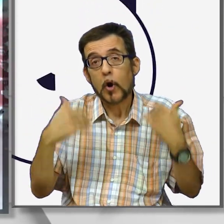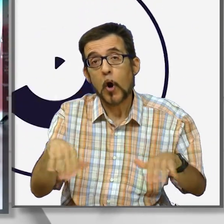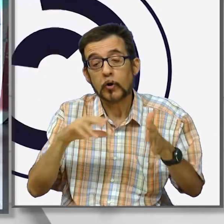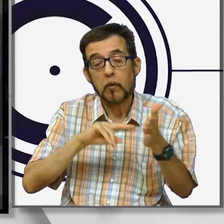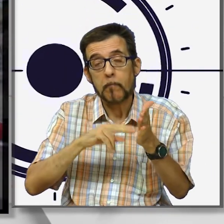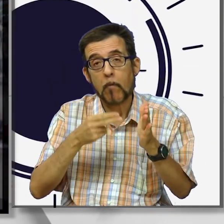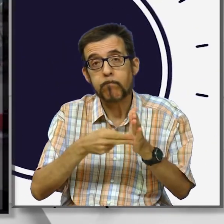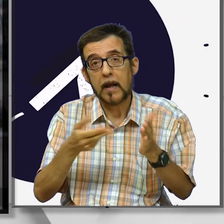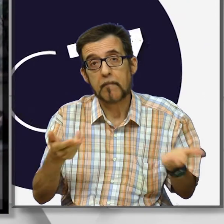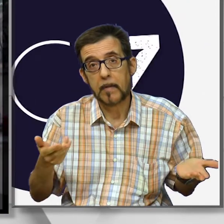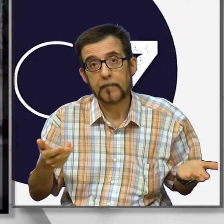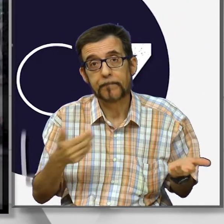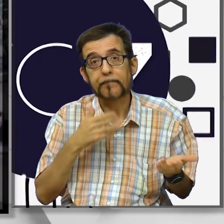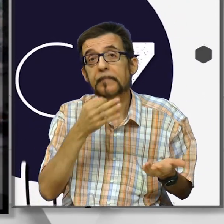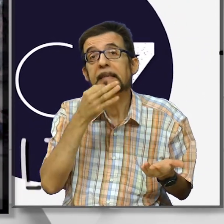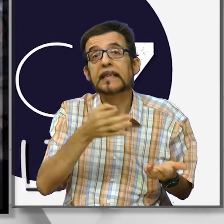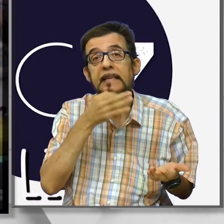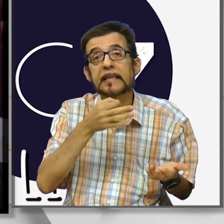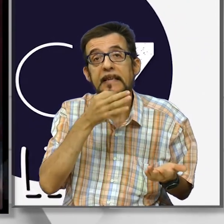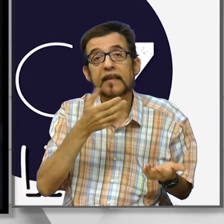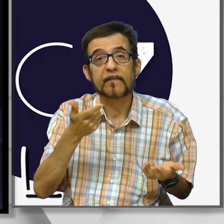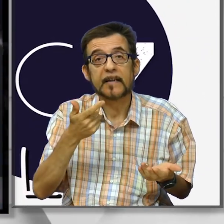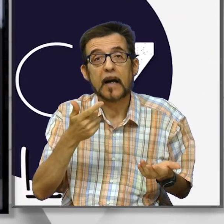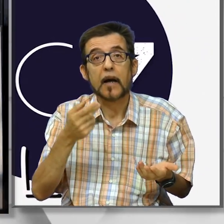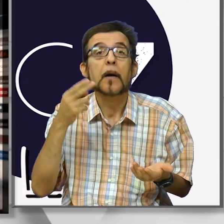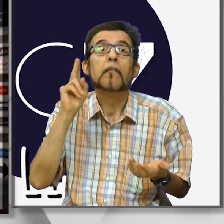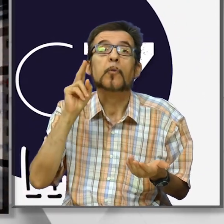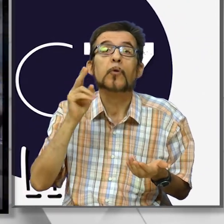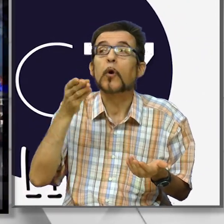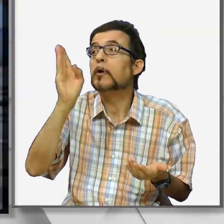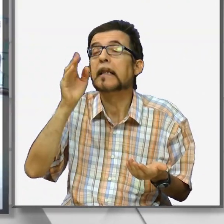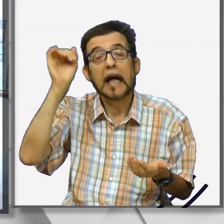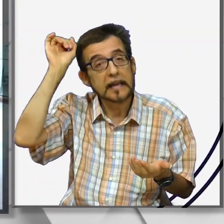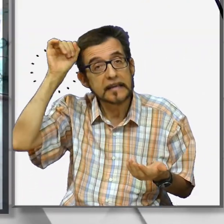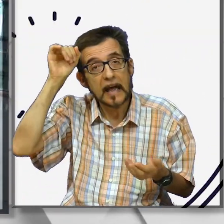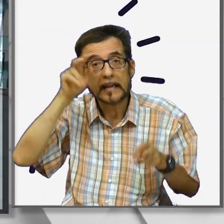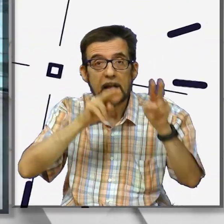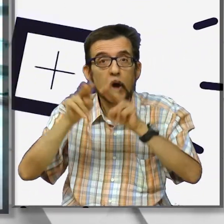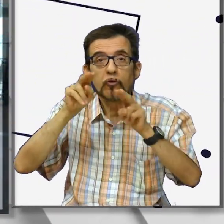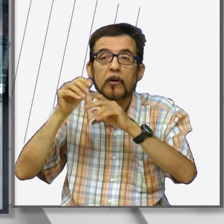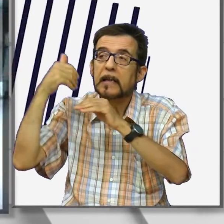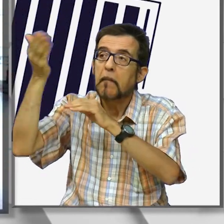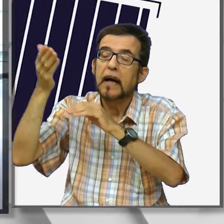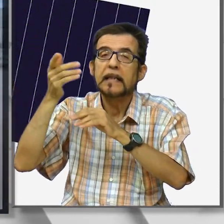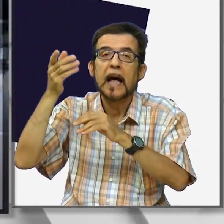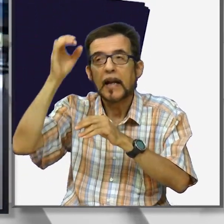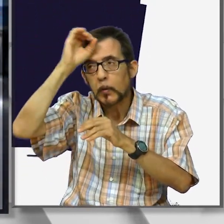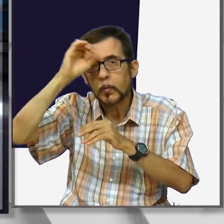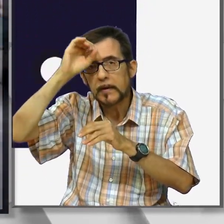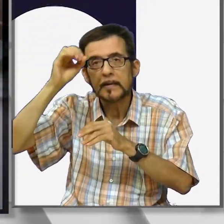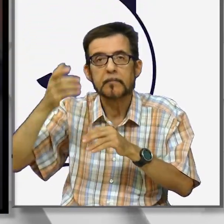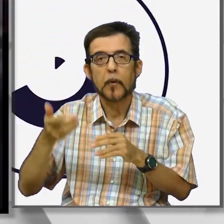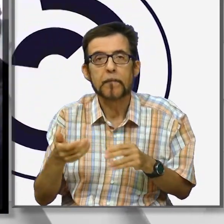problema. Vorrebbe dire, insomma, piuttosto che andare in Sardegna cerchiamo di raggiungere la concreta turistica